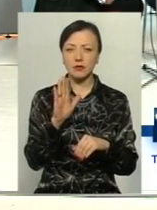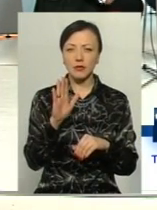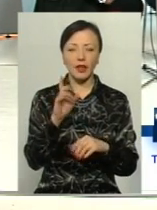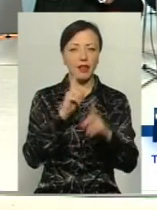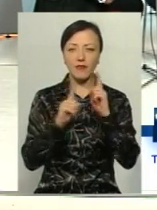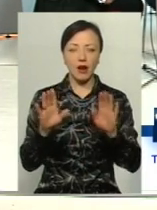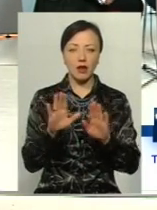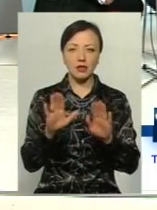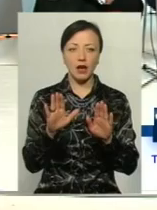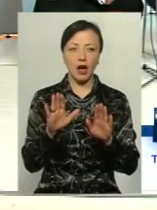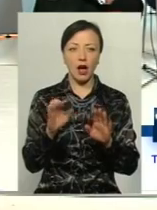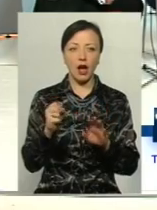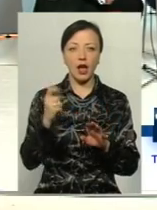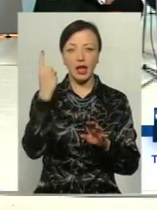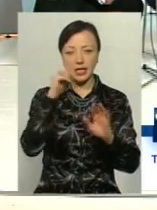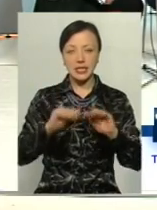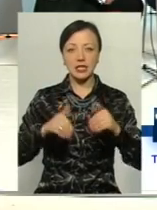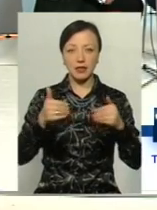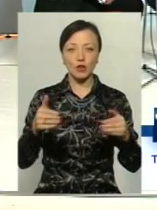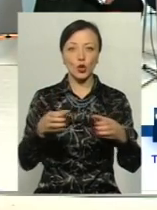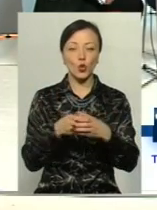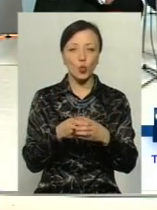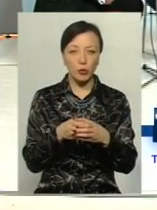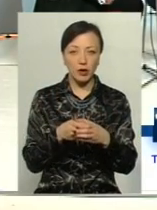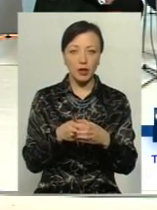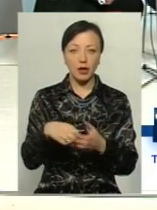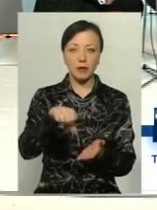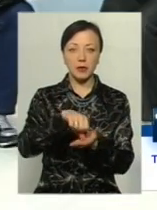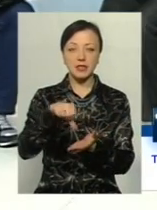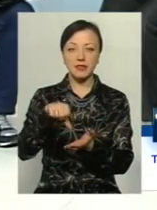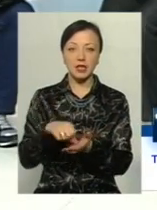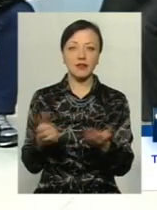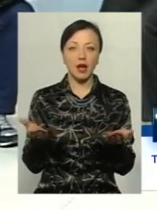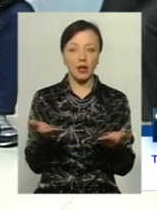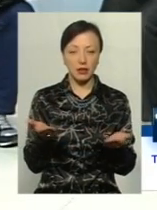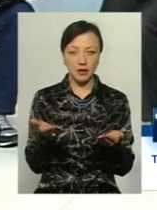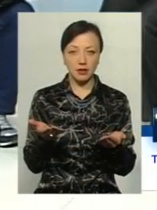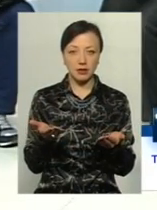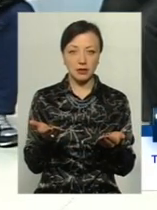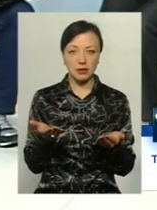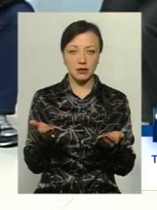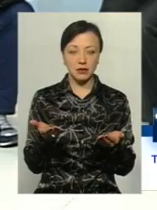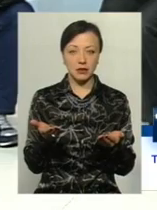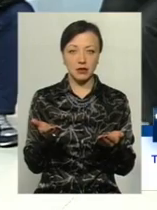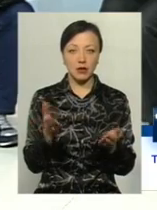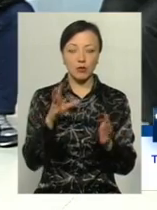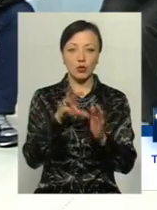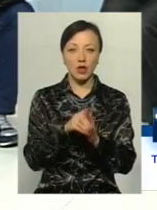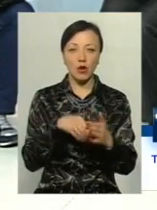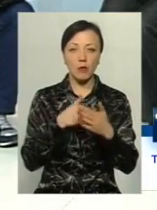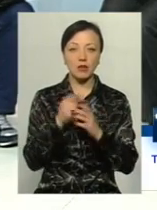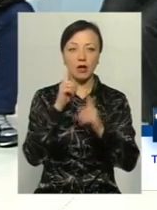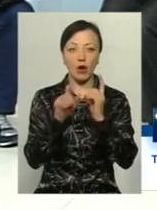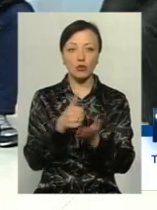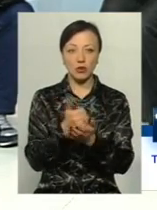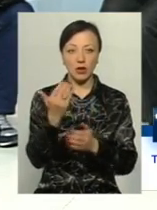ініціативні, в тій ініціативній групі, представники, які були в громадській раді, яку